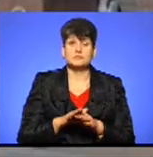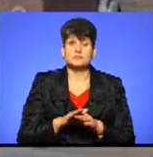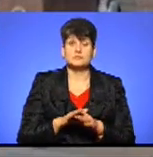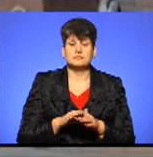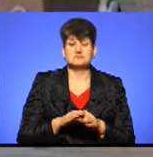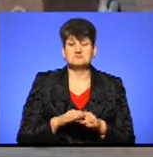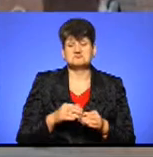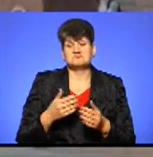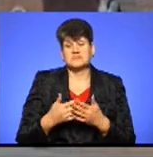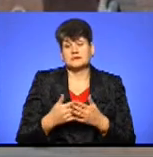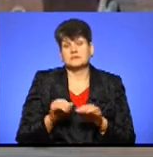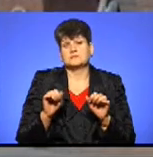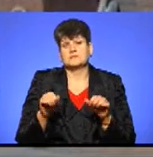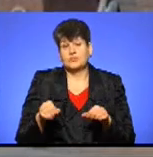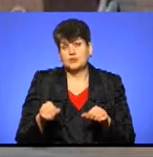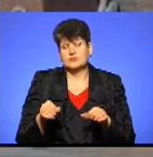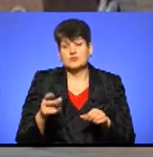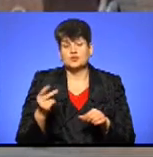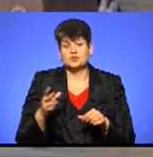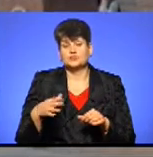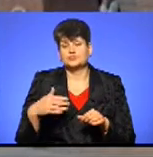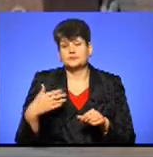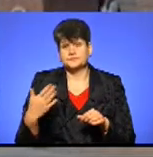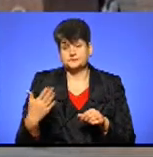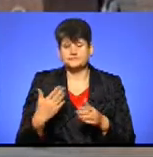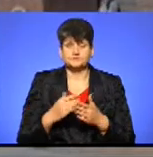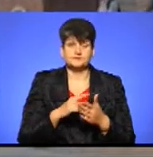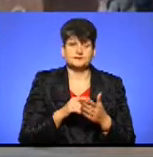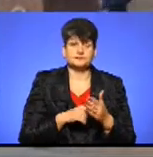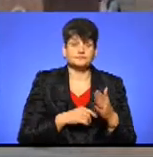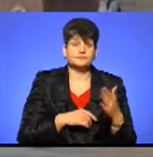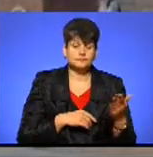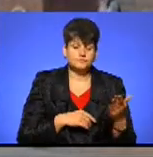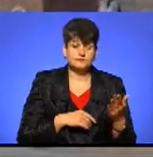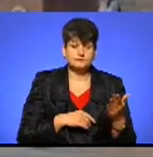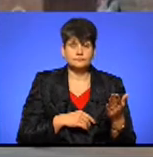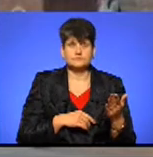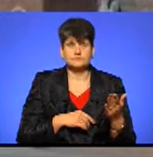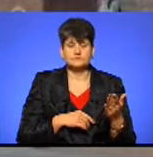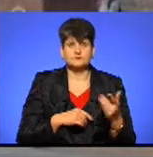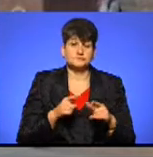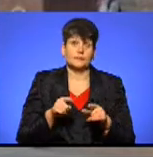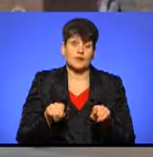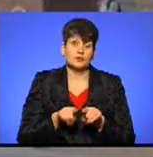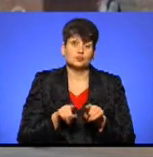реалізуватися? Теоретично може, з другого боку. Є питання. Тому десь